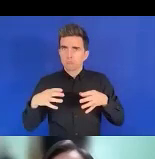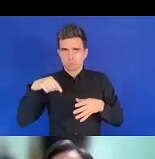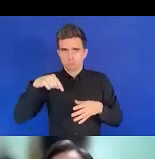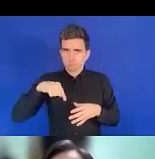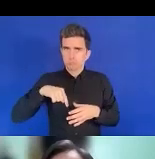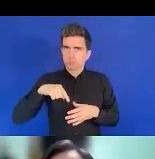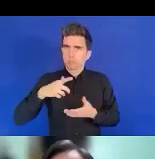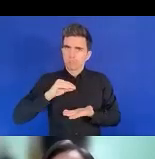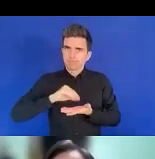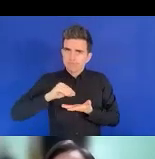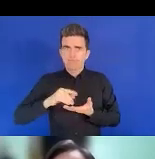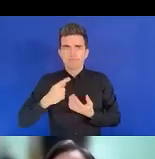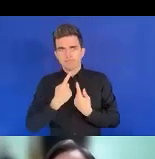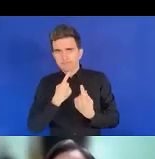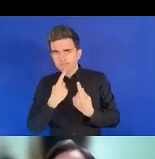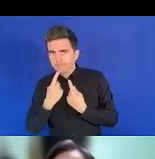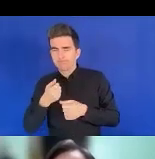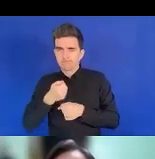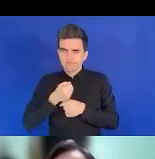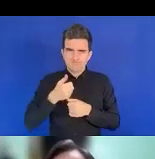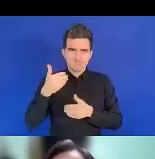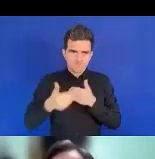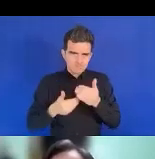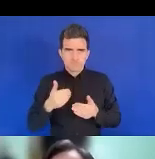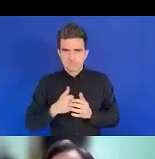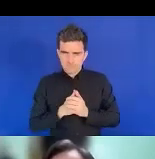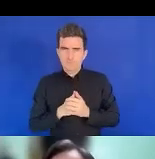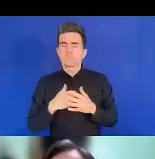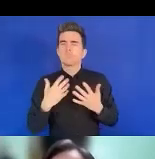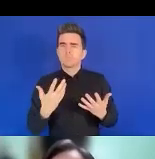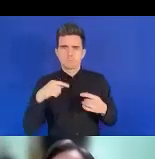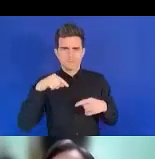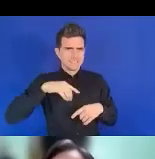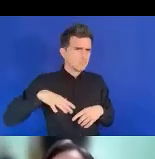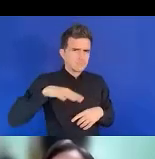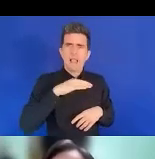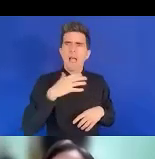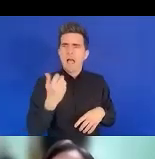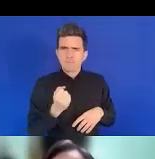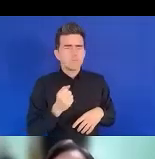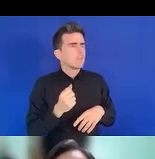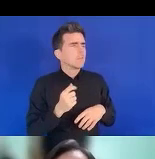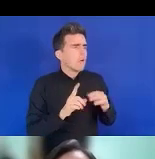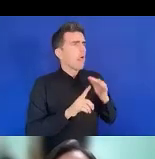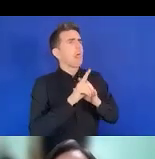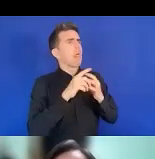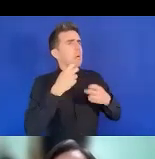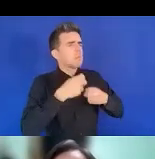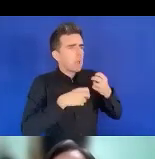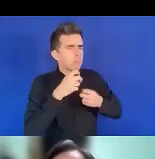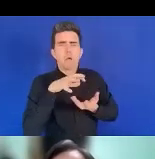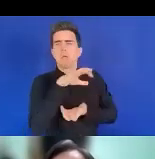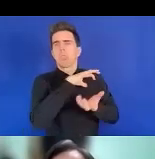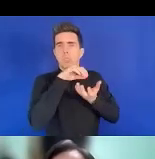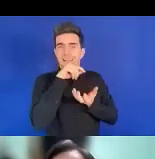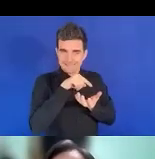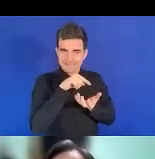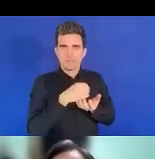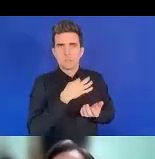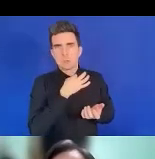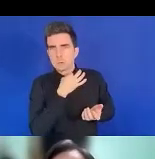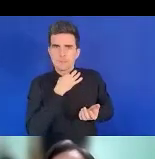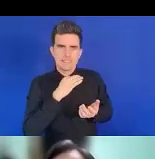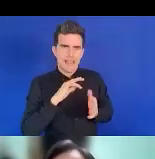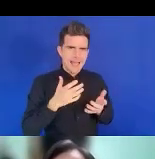a élaboré conjointement ce tableau de bord pour les personnes handicapées. Et comme